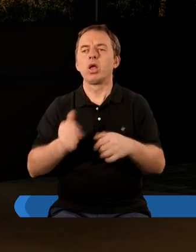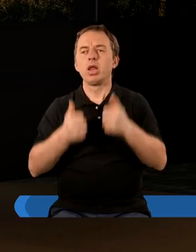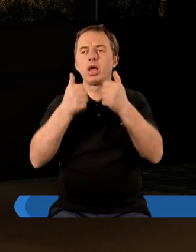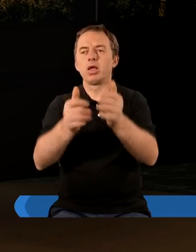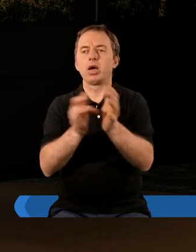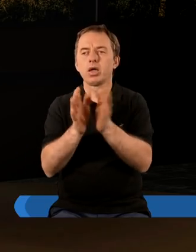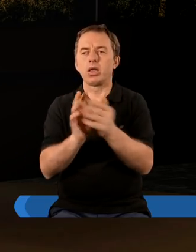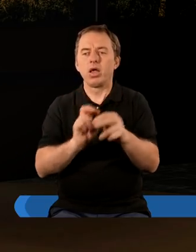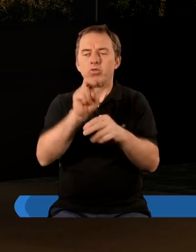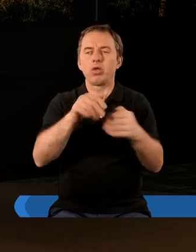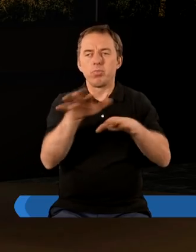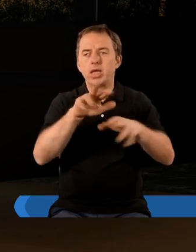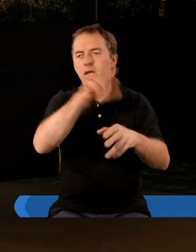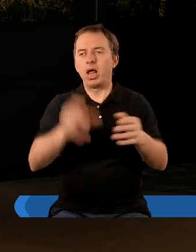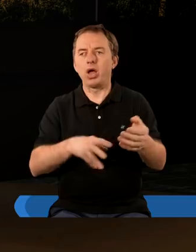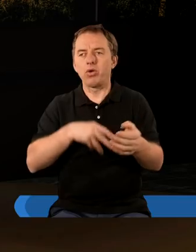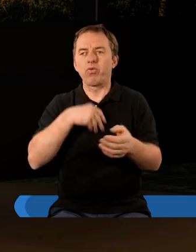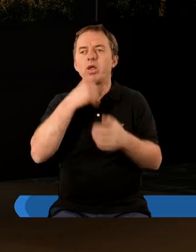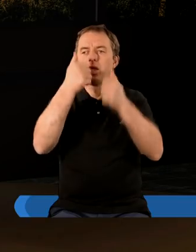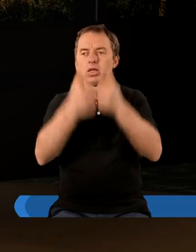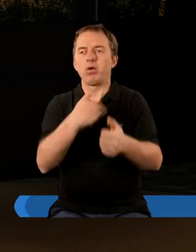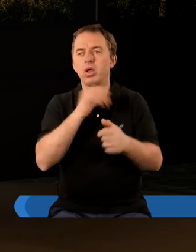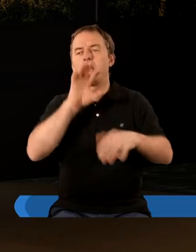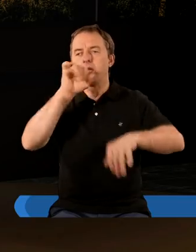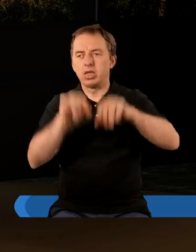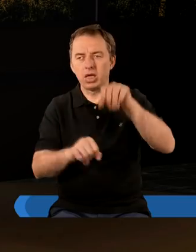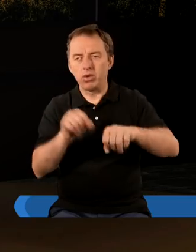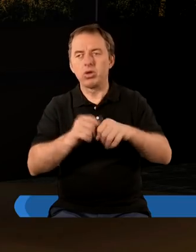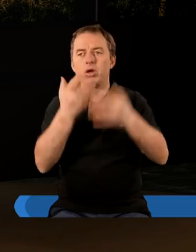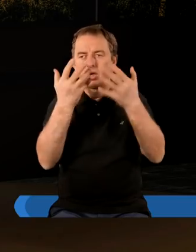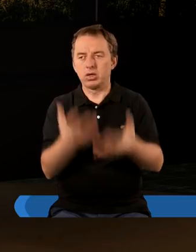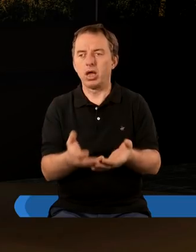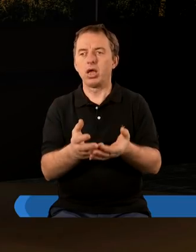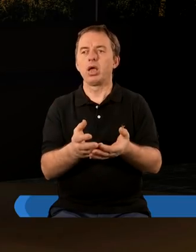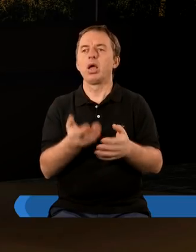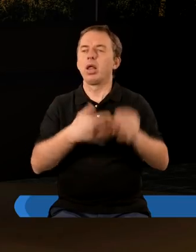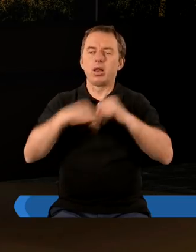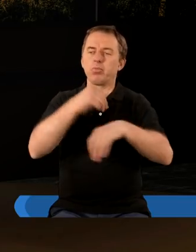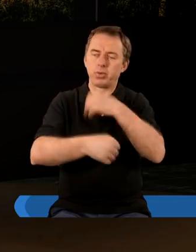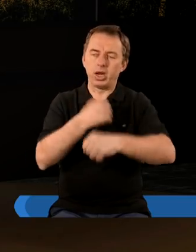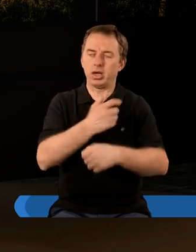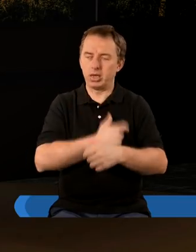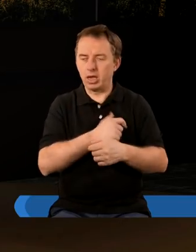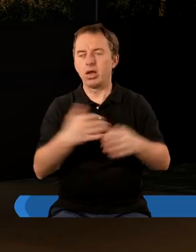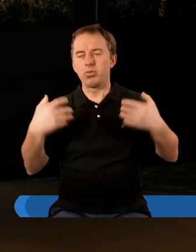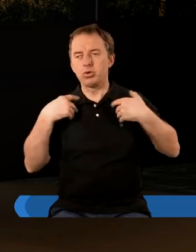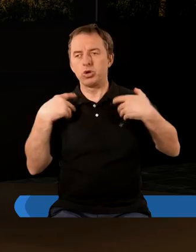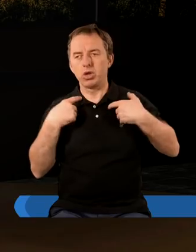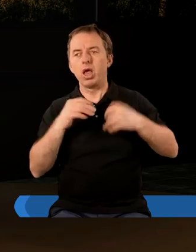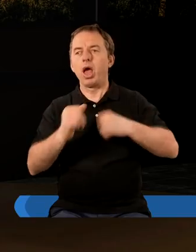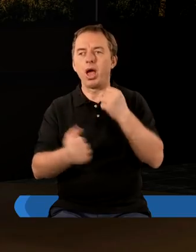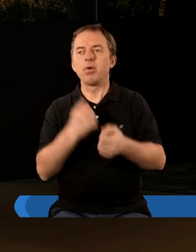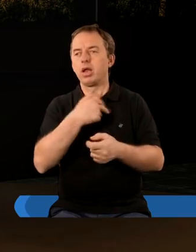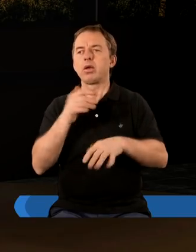nastąpiło gdy Chrystus wszedł do miejsca najświętszego i stał się naszym sędzią i chce pracować nad naszymi sercami nad naszymi życiami